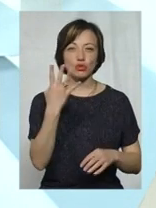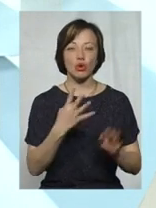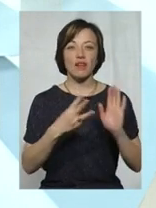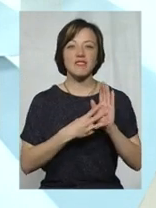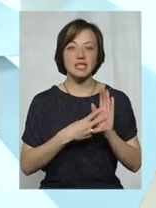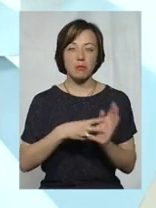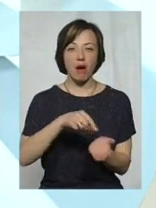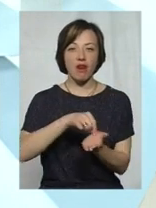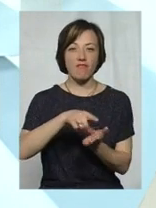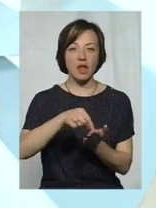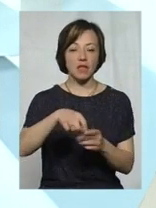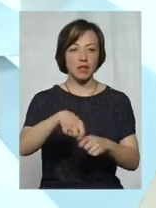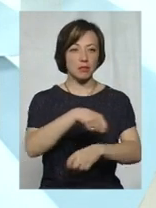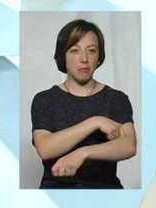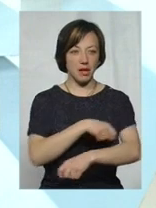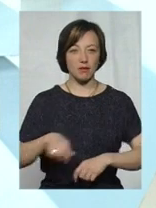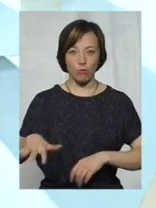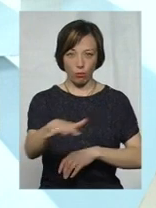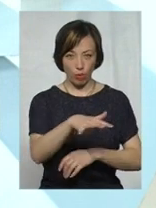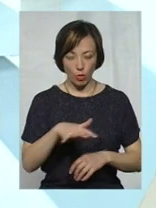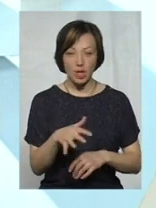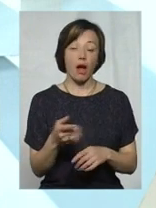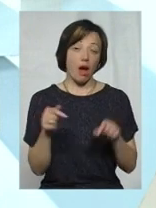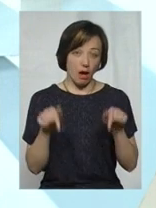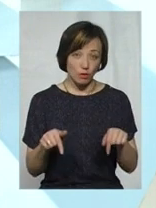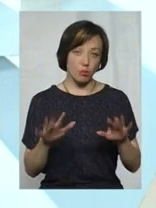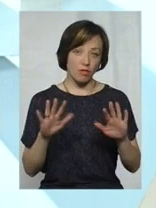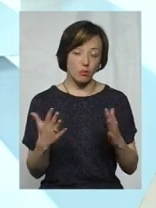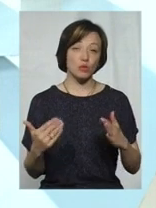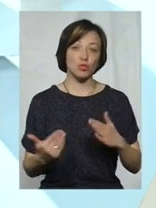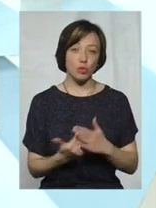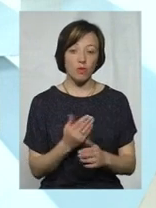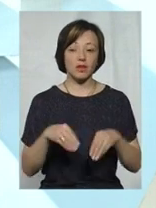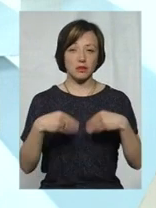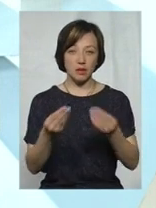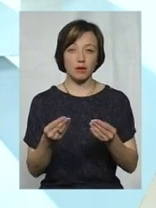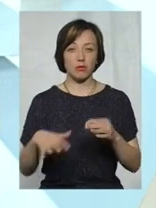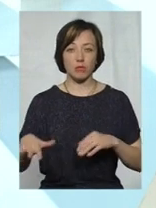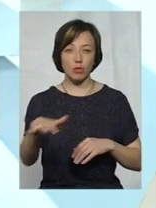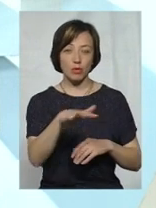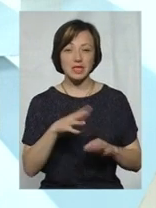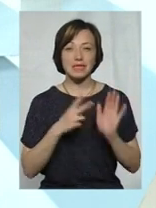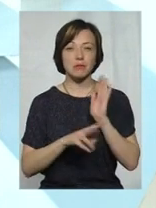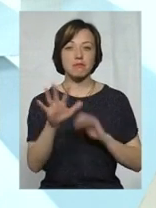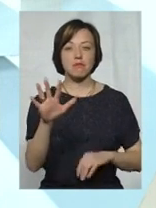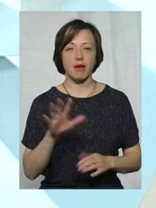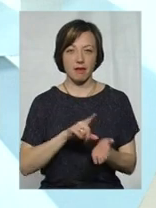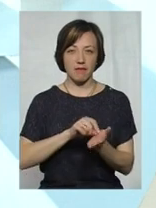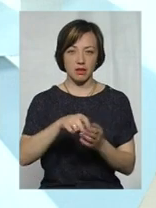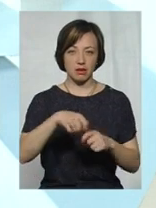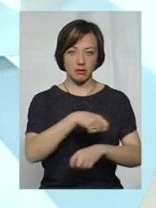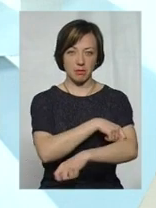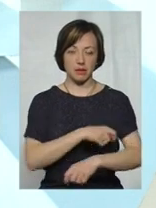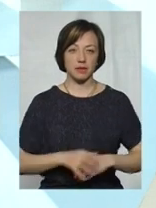квадратних метрів опалювальної площі. Тому, в даному випадку, буде призначатися субсидія на 75 квадратних метрів.